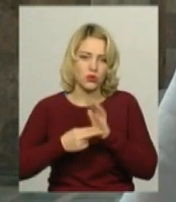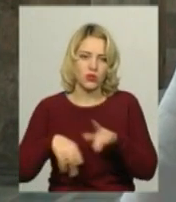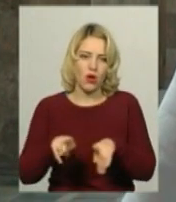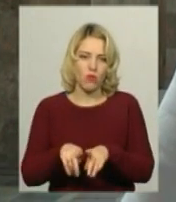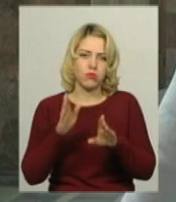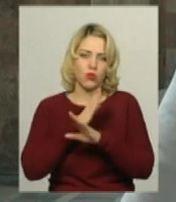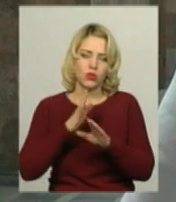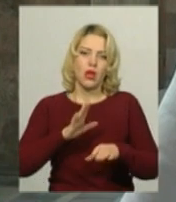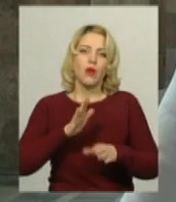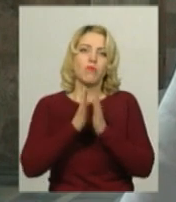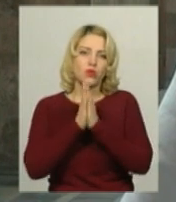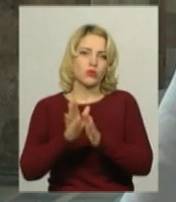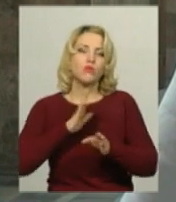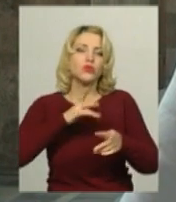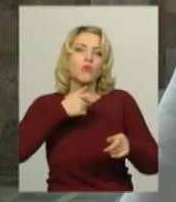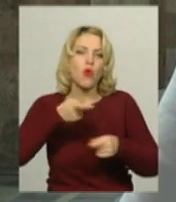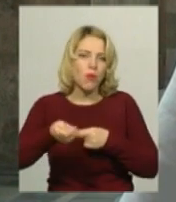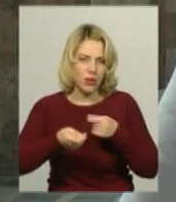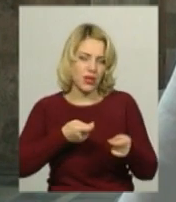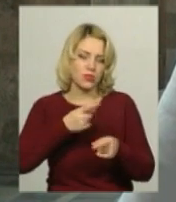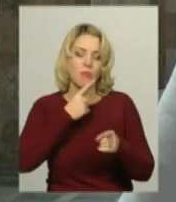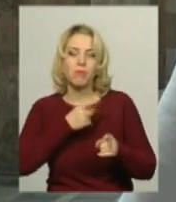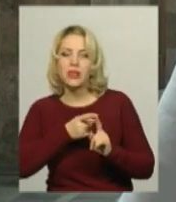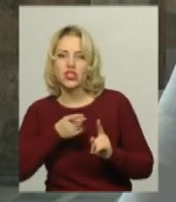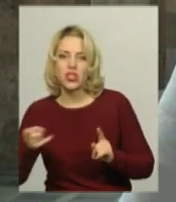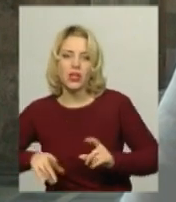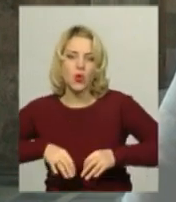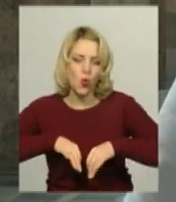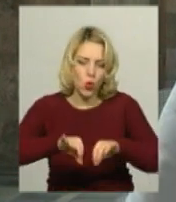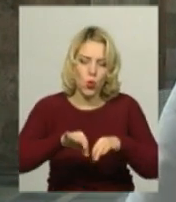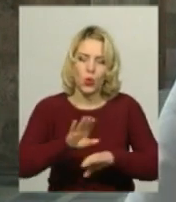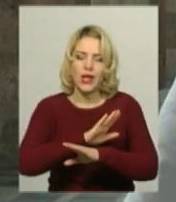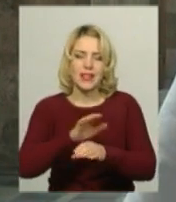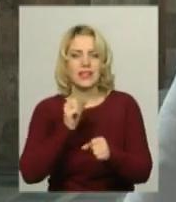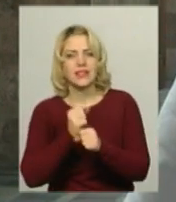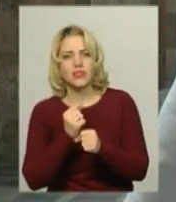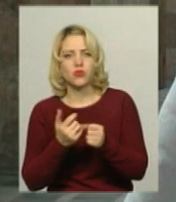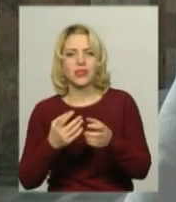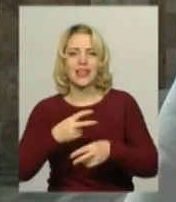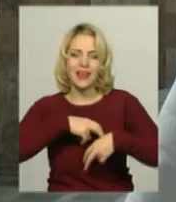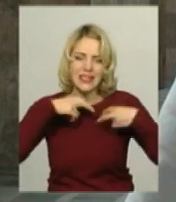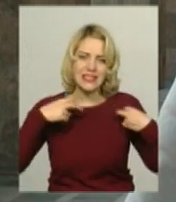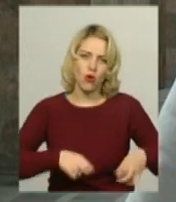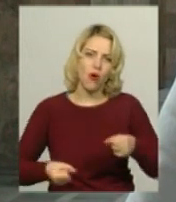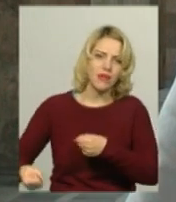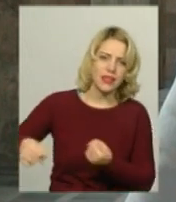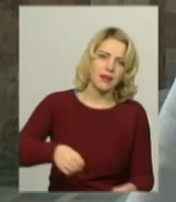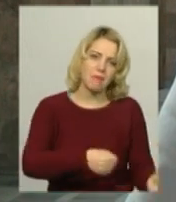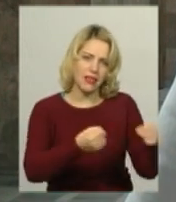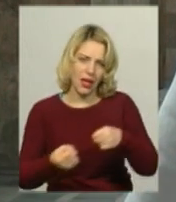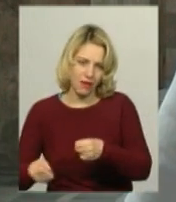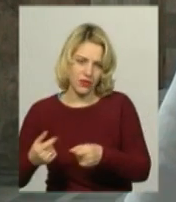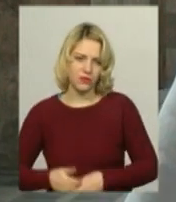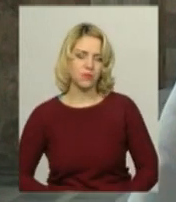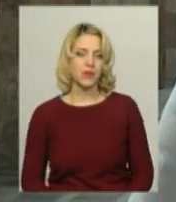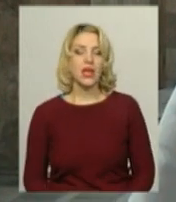обережними під час руху автодорогами області, не здійснювати ризикованих маневрів, дотриматися чітко правил дорожнього